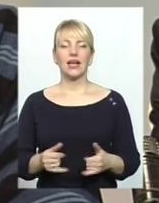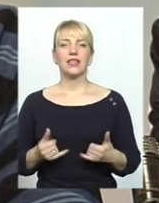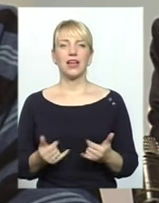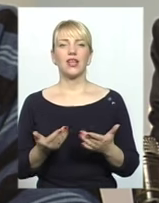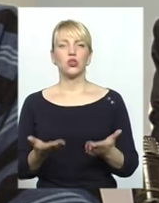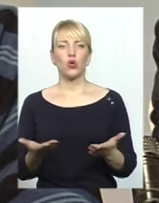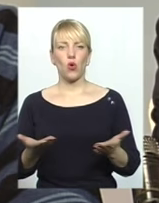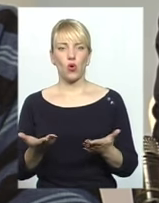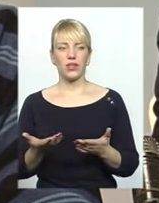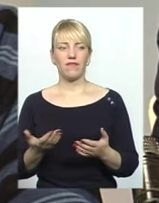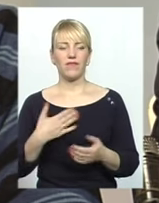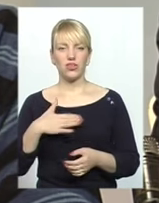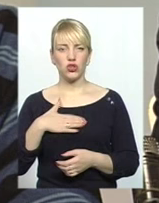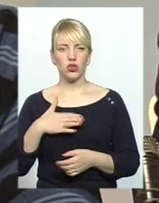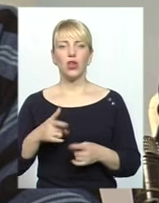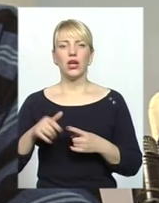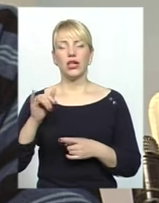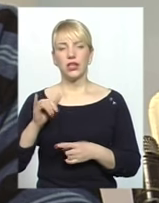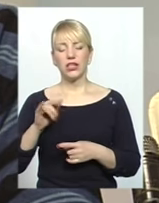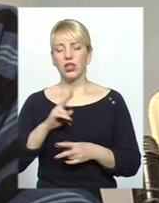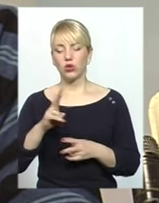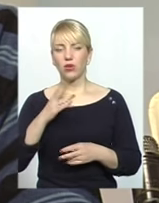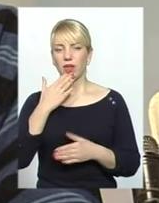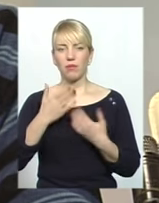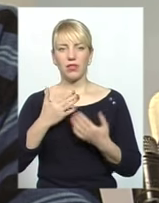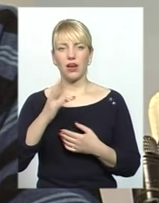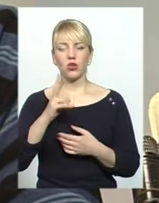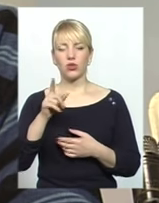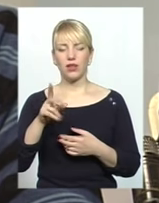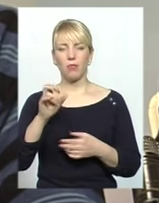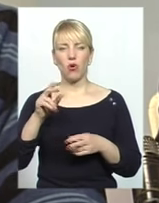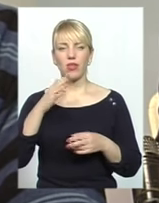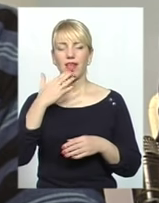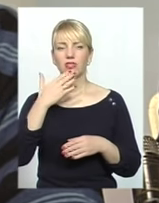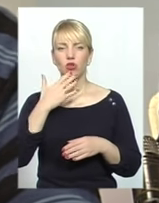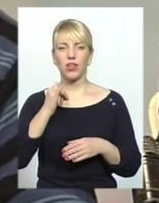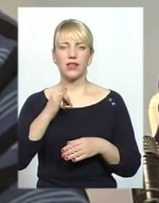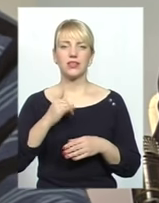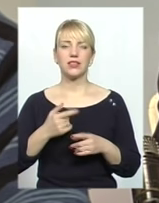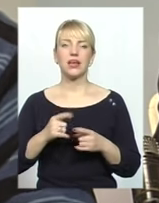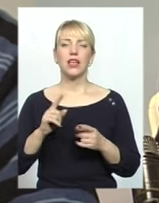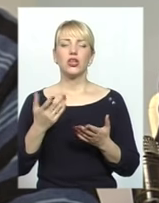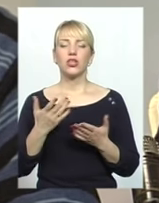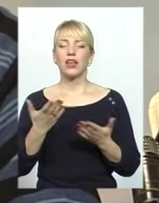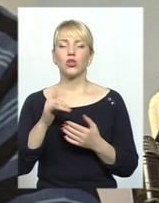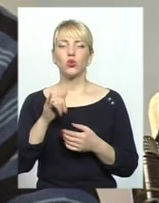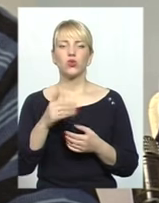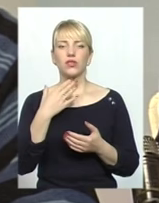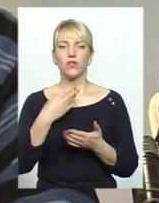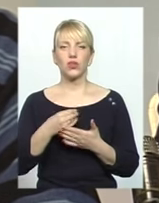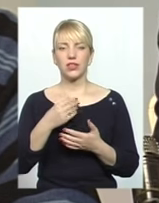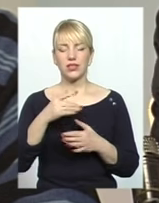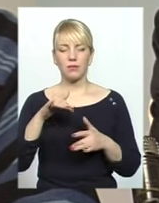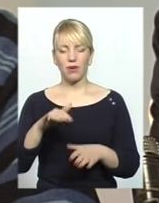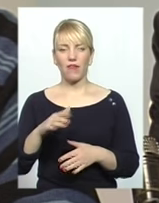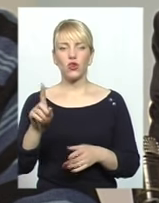ніколи із мусульман не задає запитання, хто ти по нації, хто ти по конфесії, чому ти сюди прийшов, які твої тут справи, що ти тут забувся.